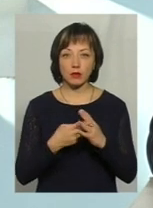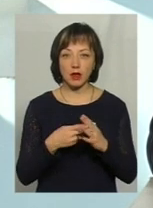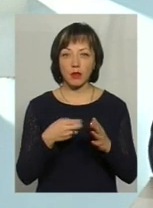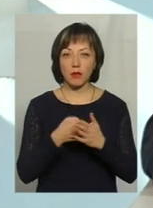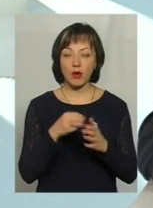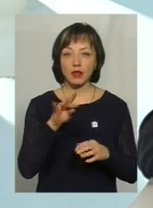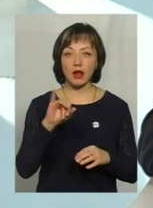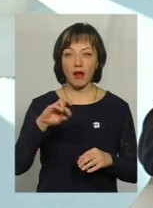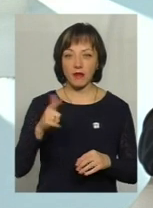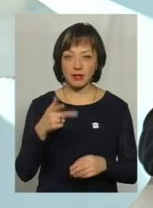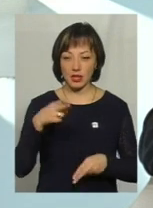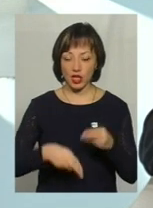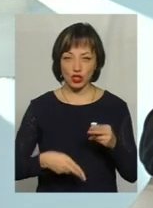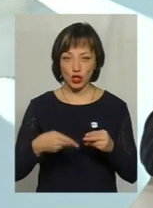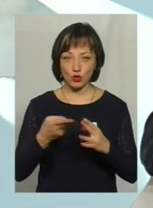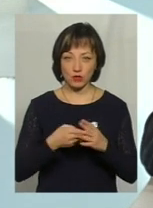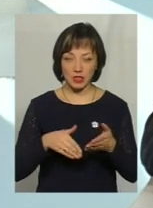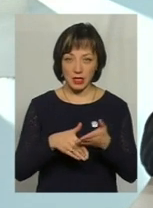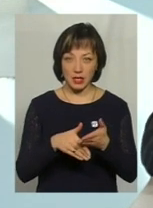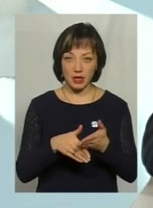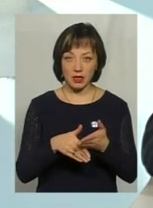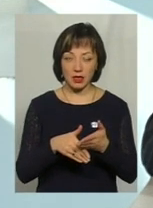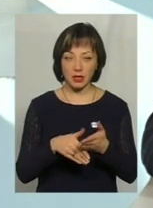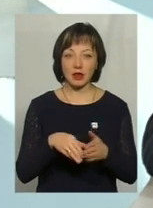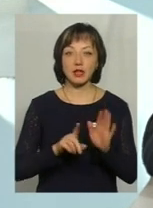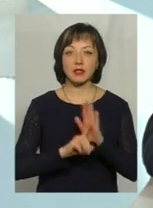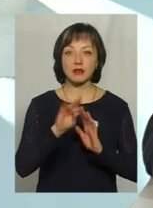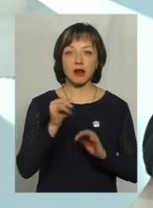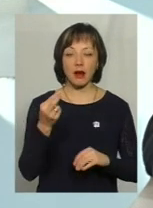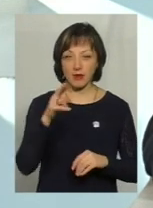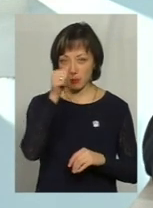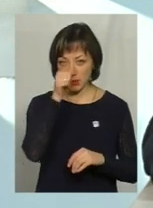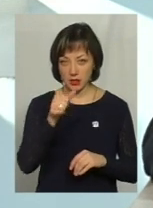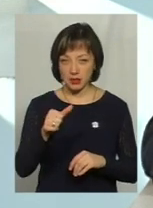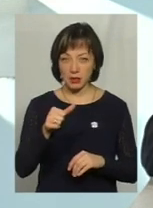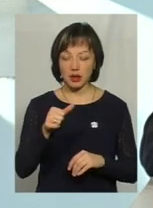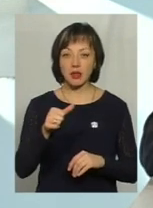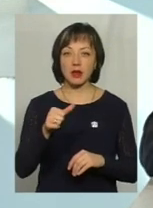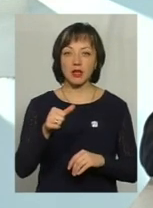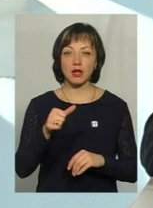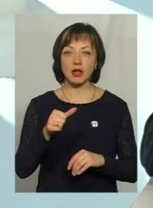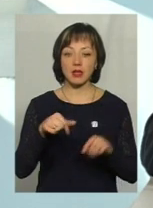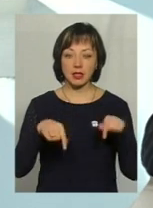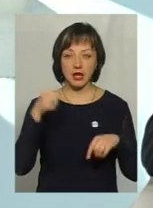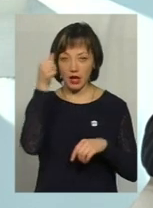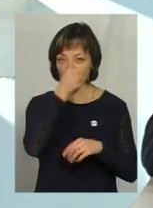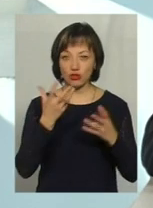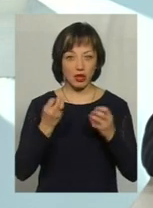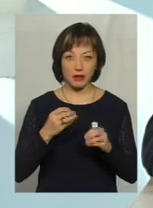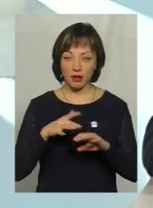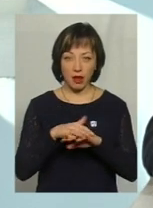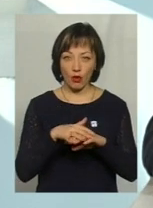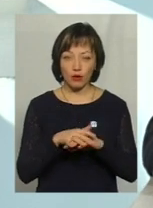місяць було закінчено субсидія, як з травня місяця, ще субсидія на цей рік була не нарахована,